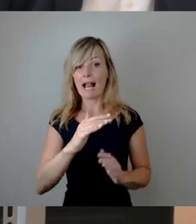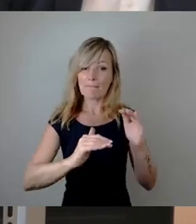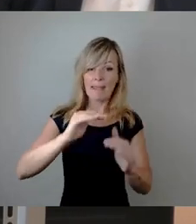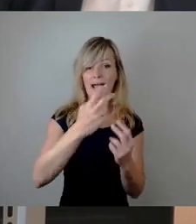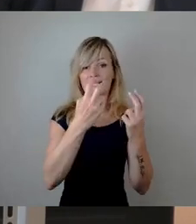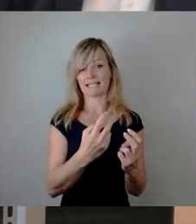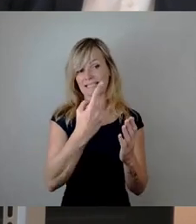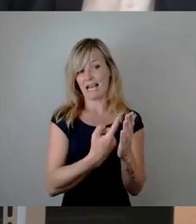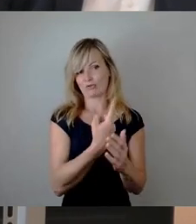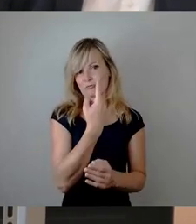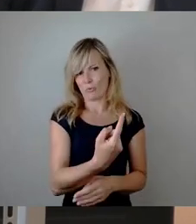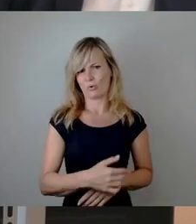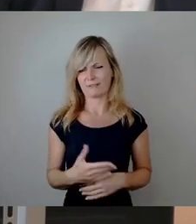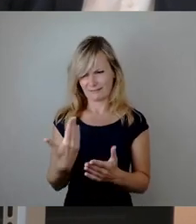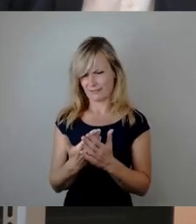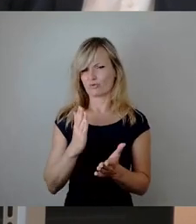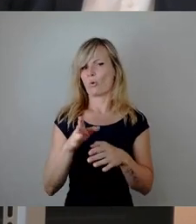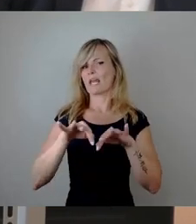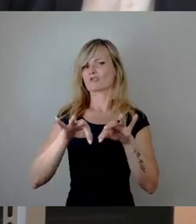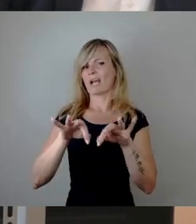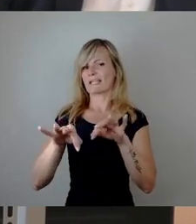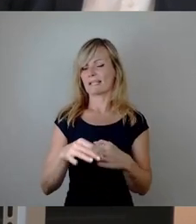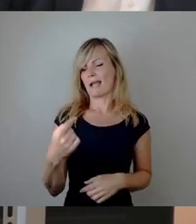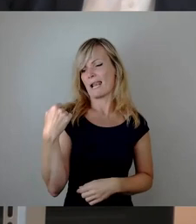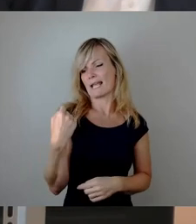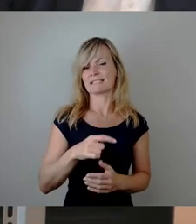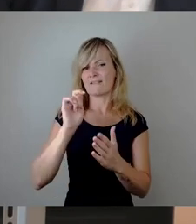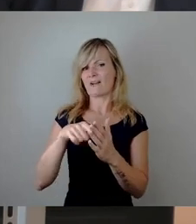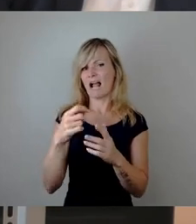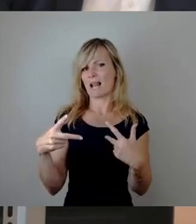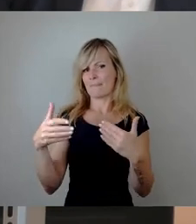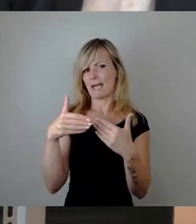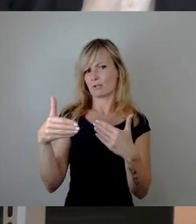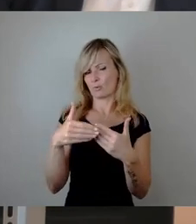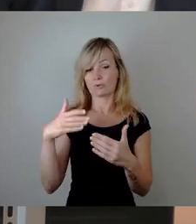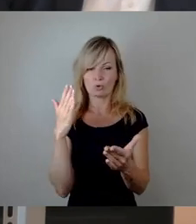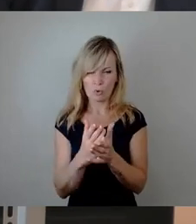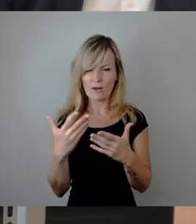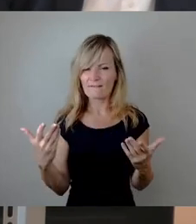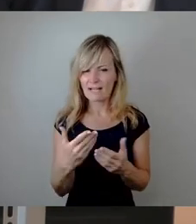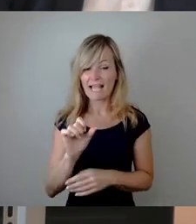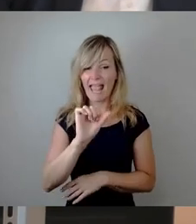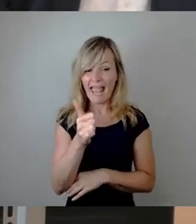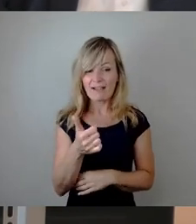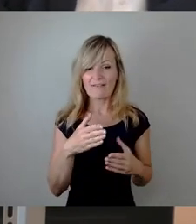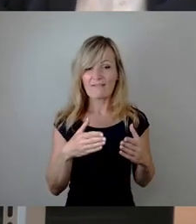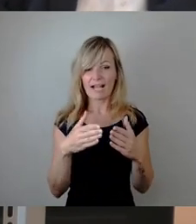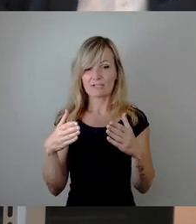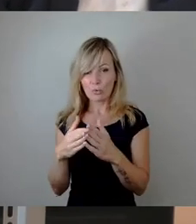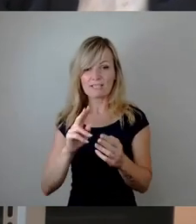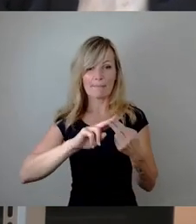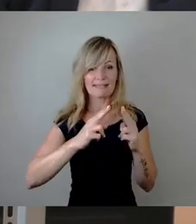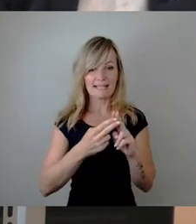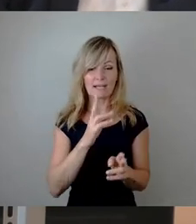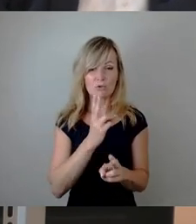auch schon Strategie. Wir hatten ja in der vergangenen Wahlperiode dann zeitweise die Konstellation, dass Sie mit elf Fraktionsmitgliedern immer noch drei